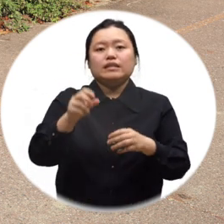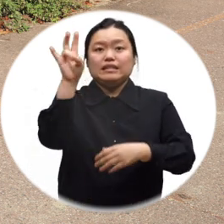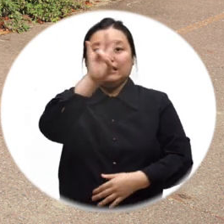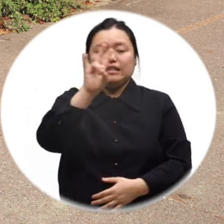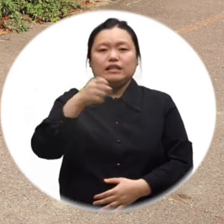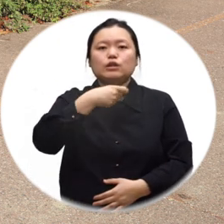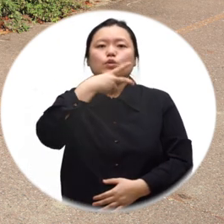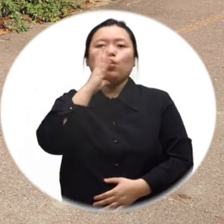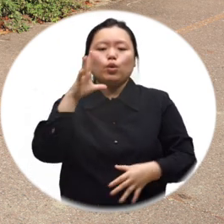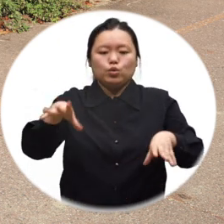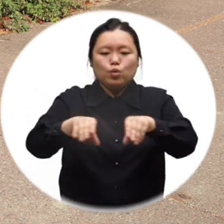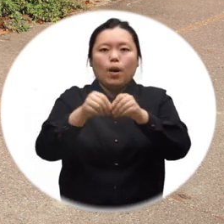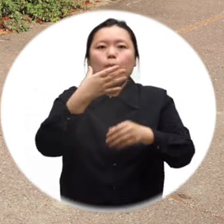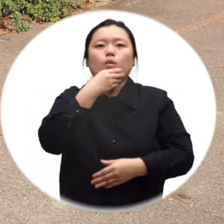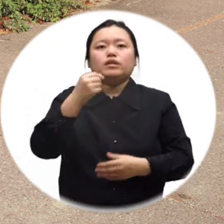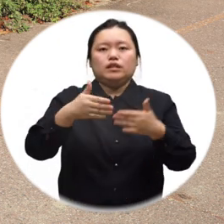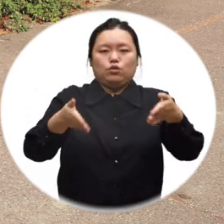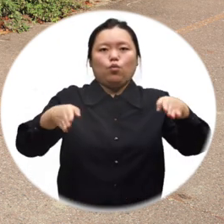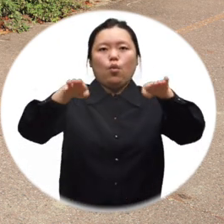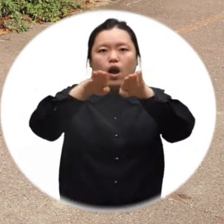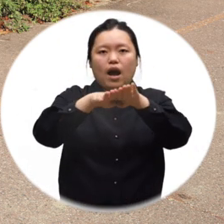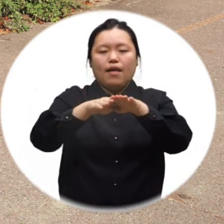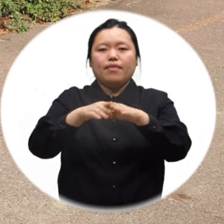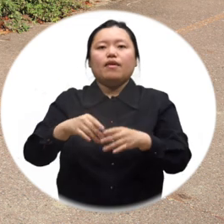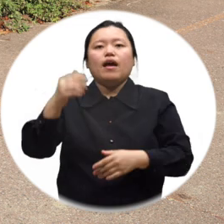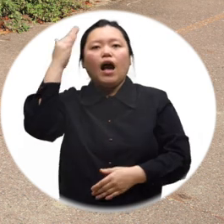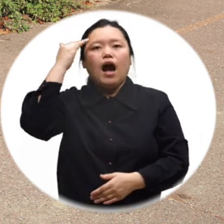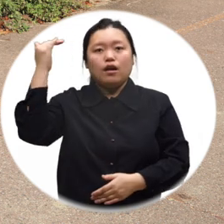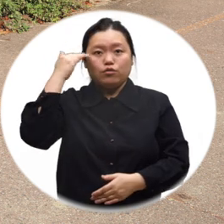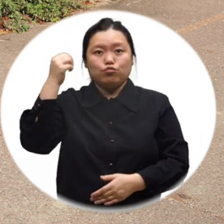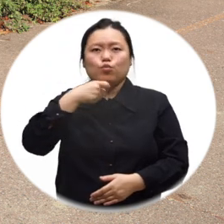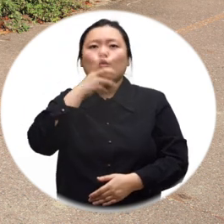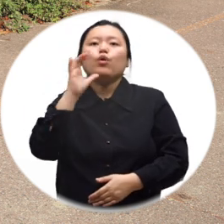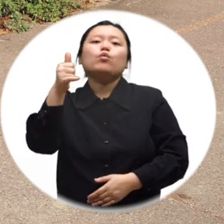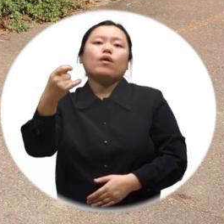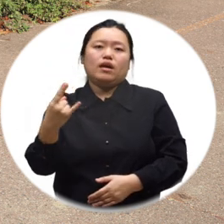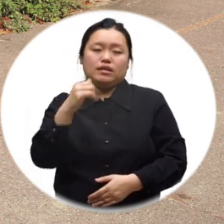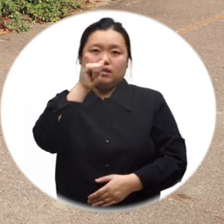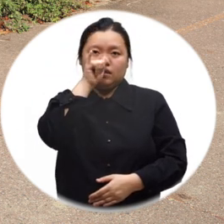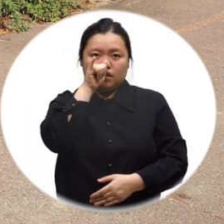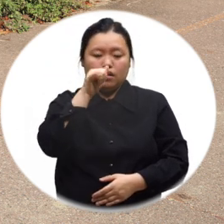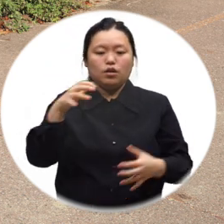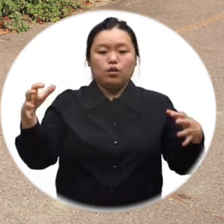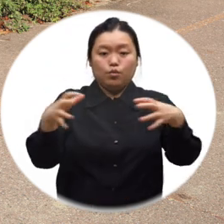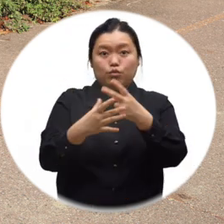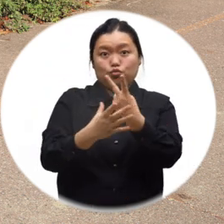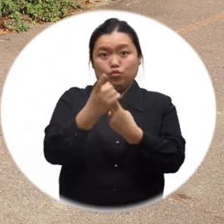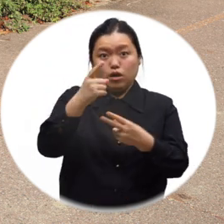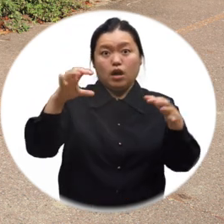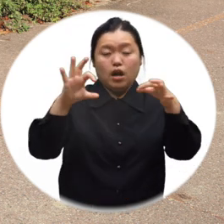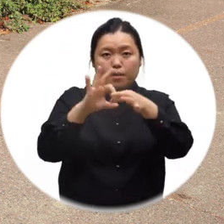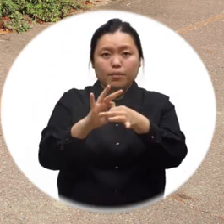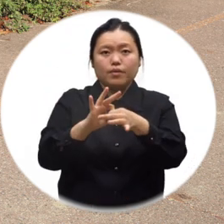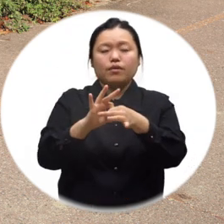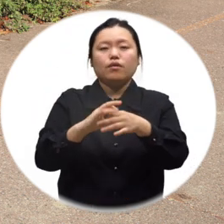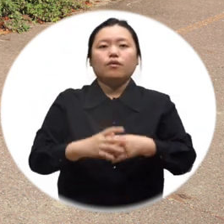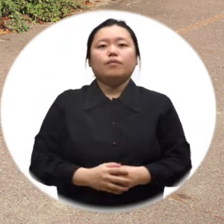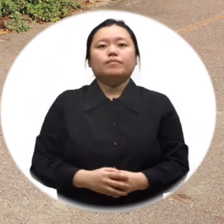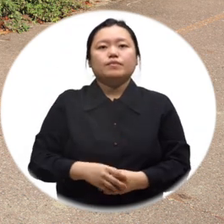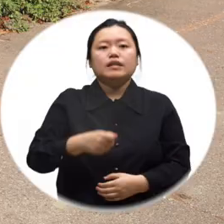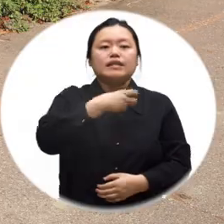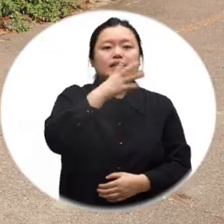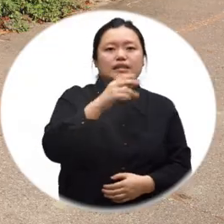있는데요. 시흥시 노인종합복지관과 대한노인회 시흥지회가 함께 실버카페와 어르신동행